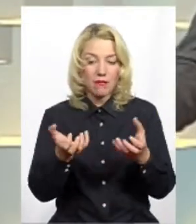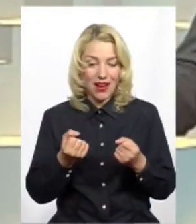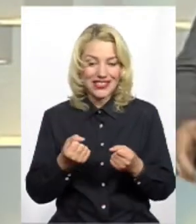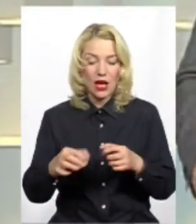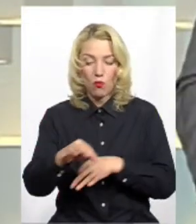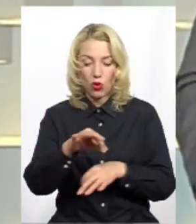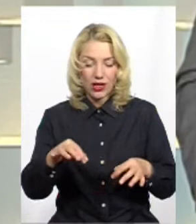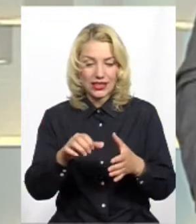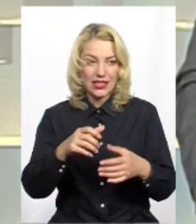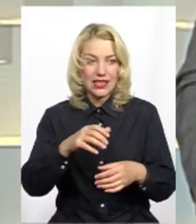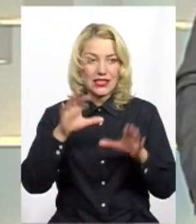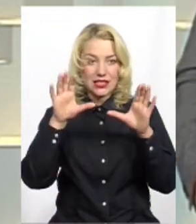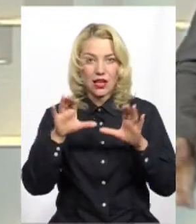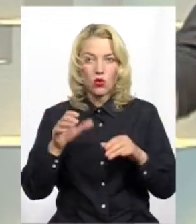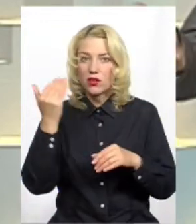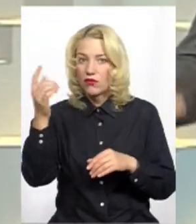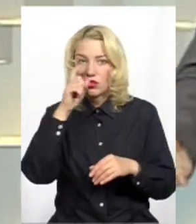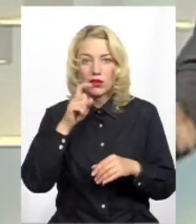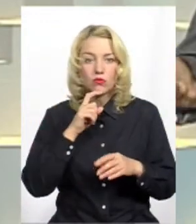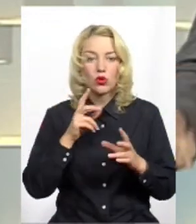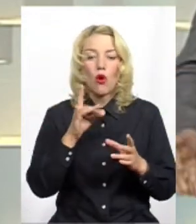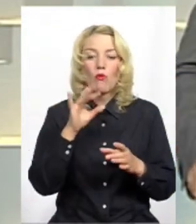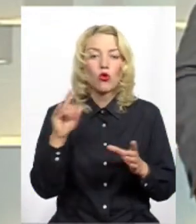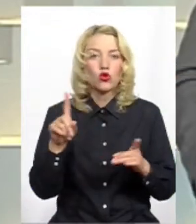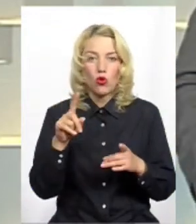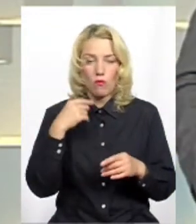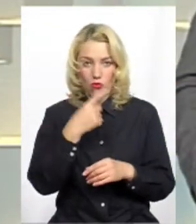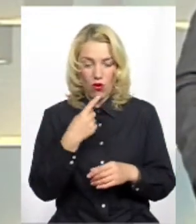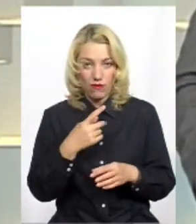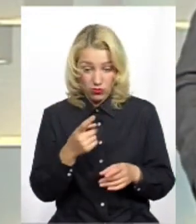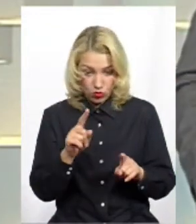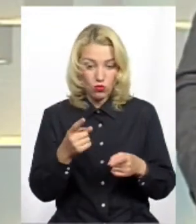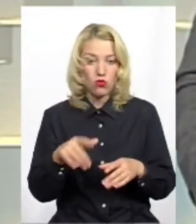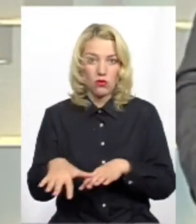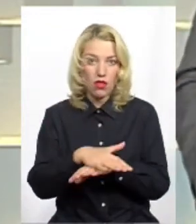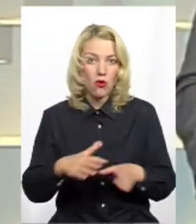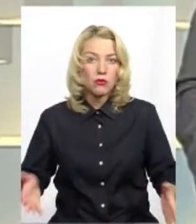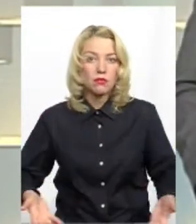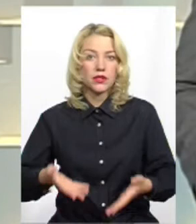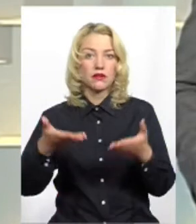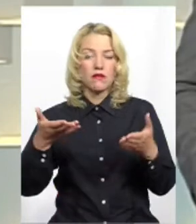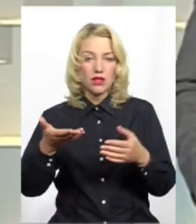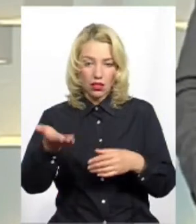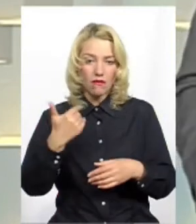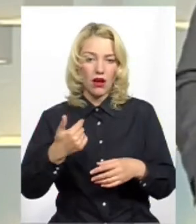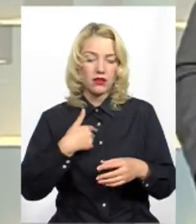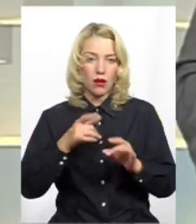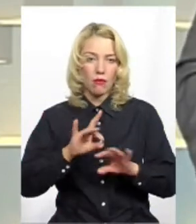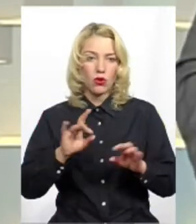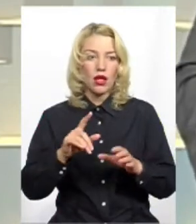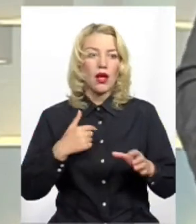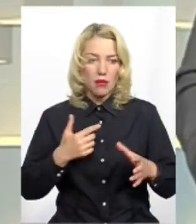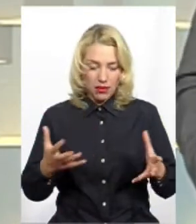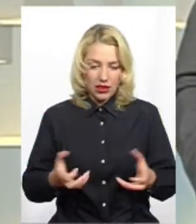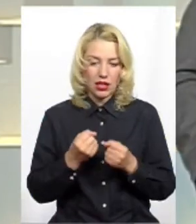а вони не розуміють, навіть про що йде мова. Тому, звісно, народ піднявся і говорить, так, пояснення. Підтримую ці пропозиції щодо